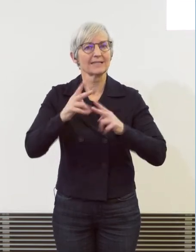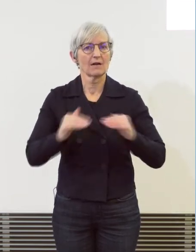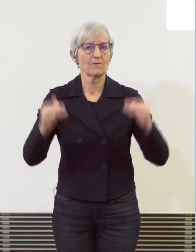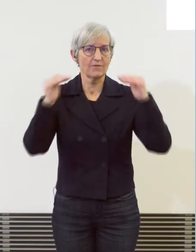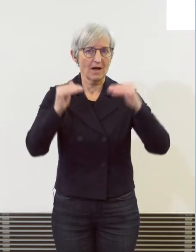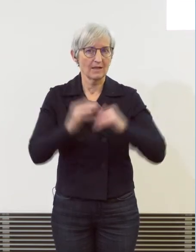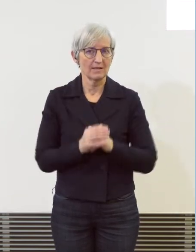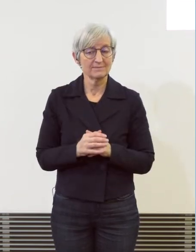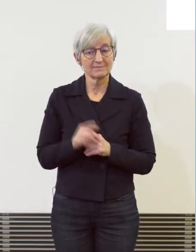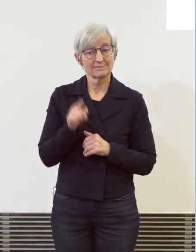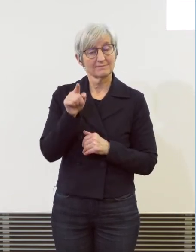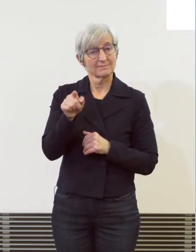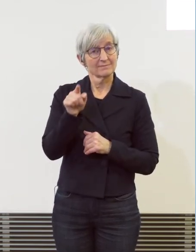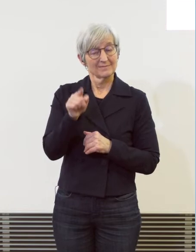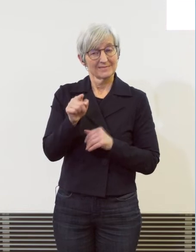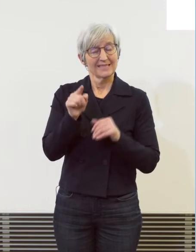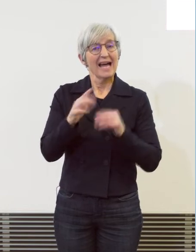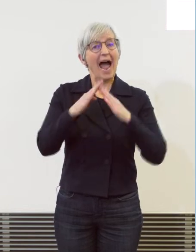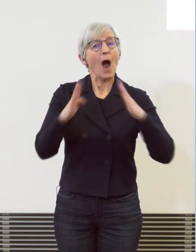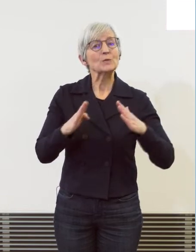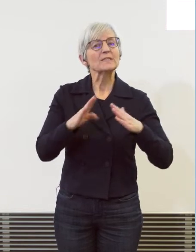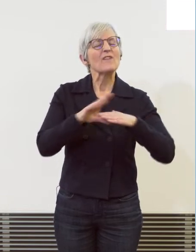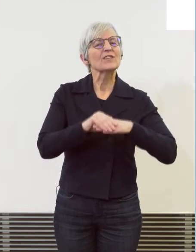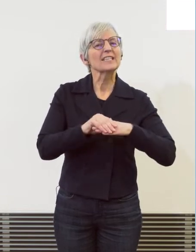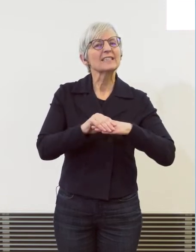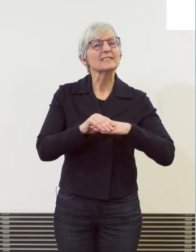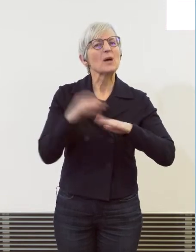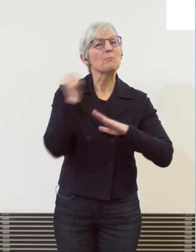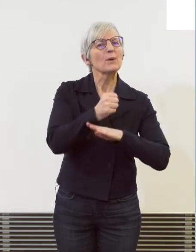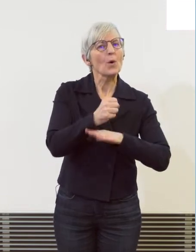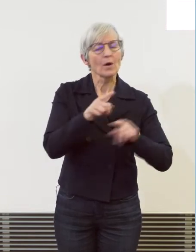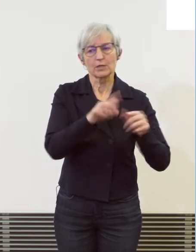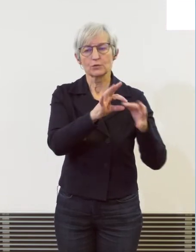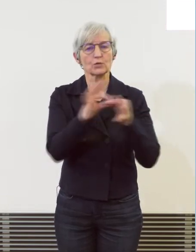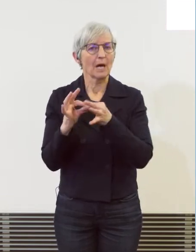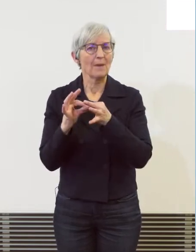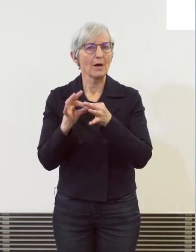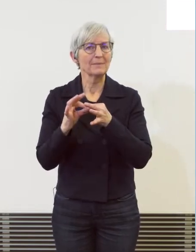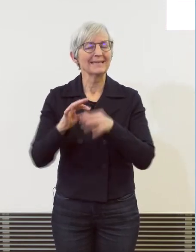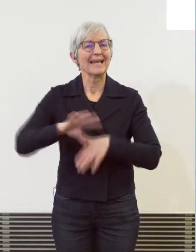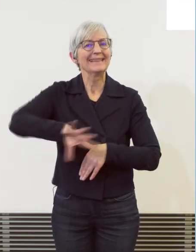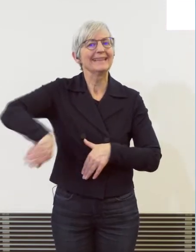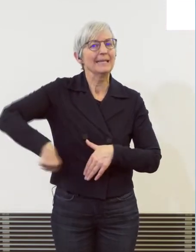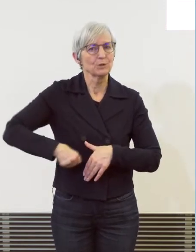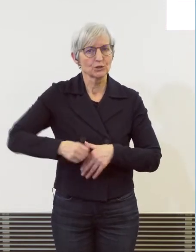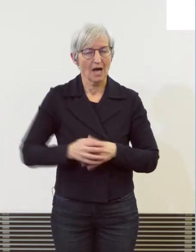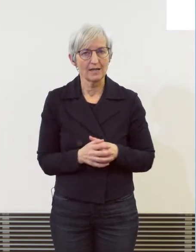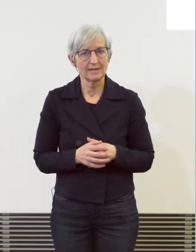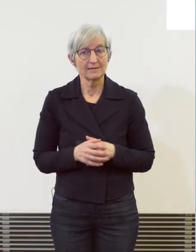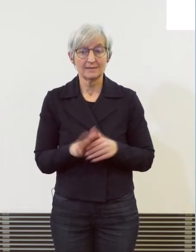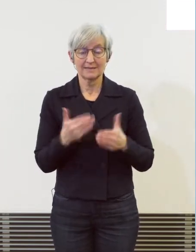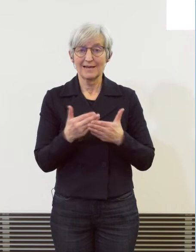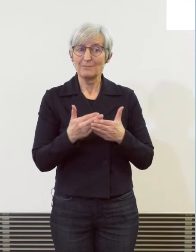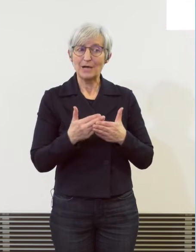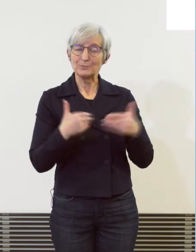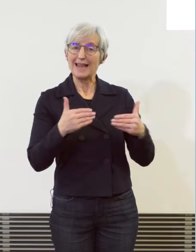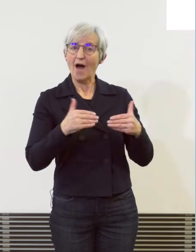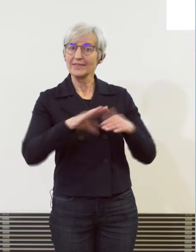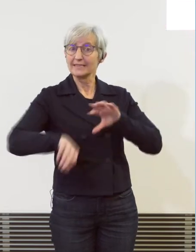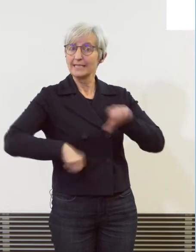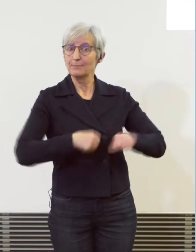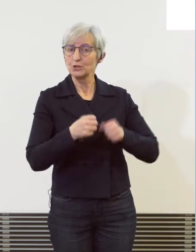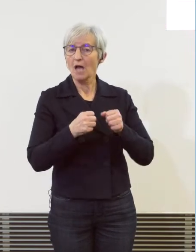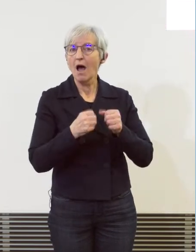häufig auch im Zusammenhang mit gewissen Diebstahls Formen auf und und weil wir einen Anstieg beim Ladendiebstahl verzeichnen